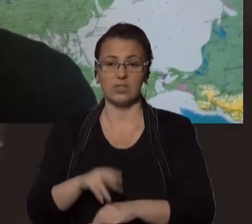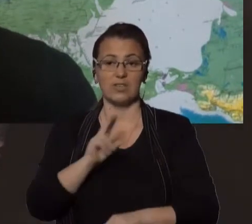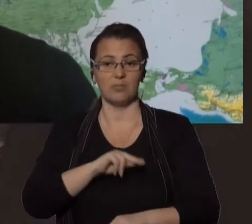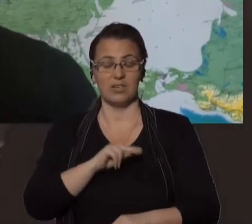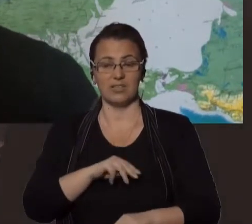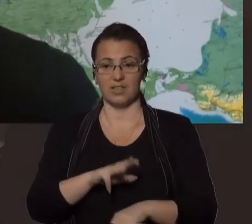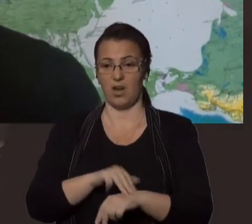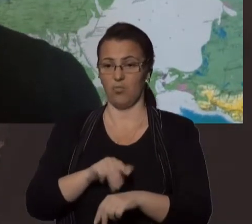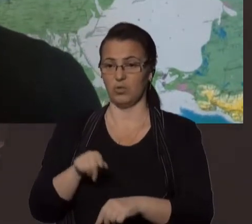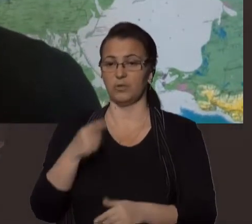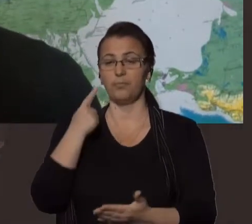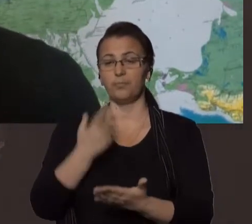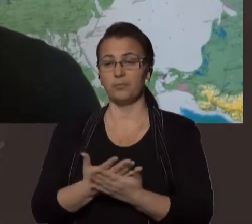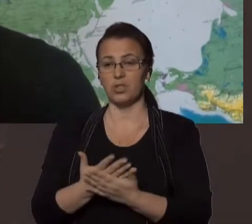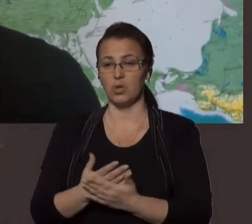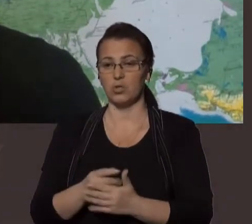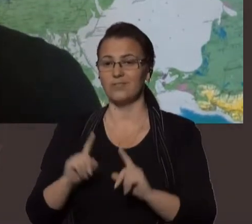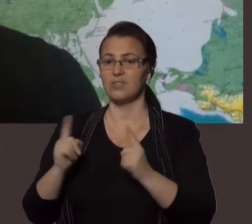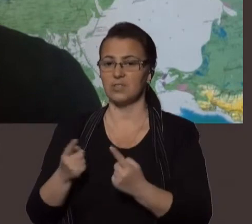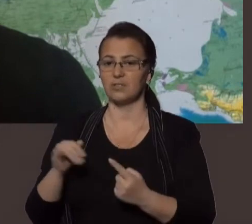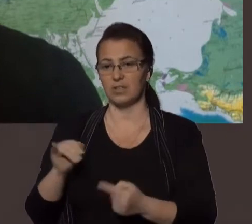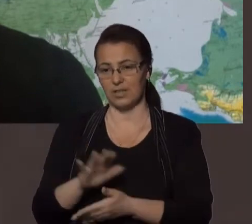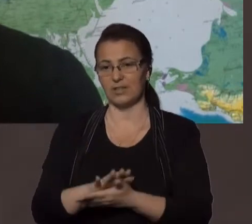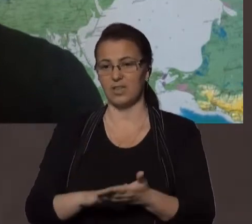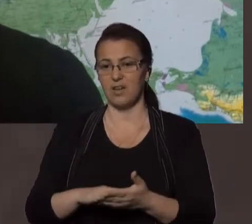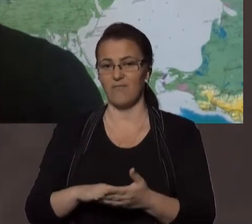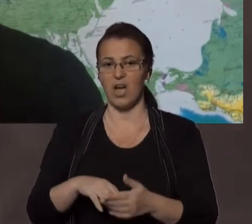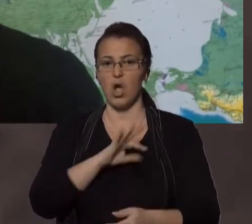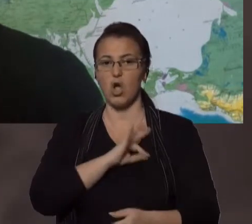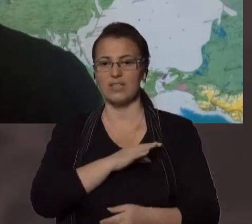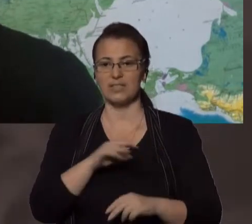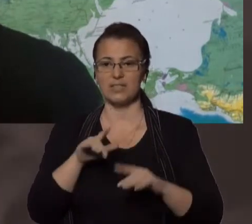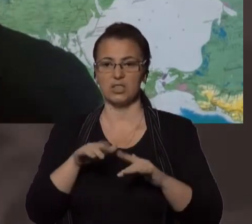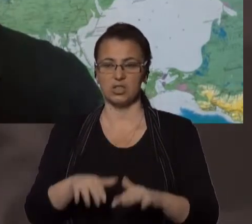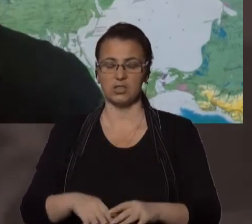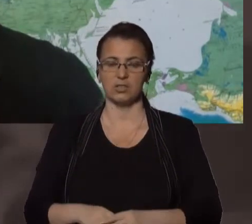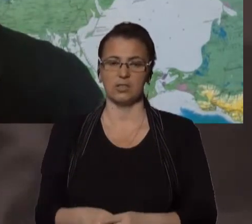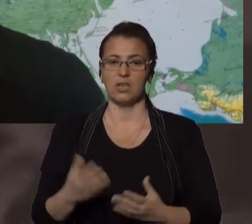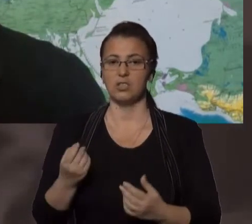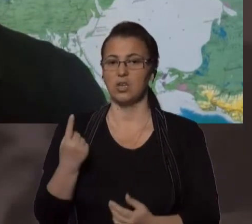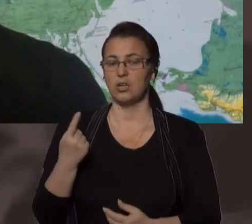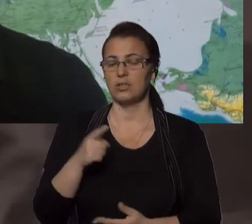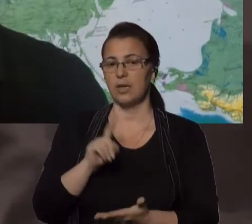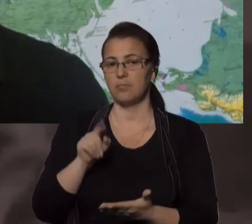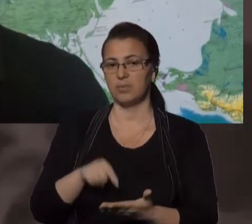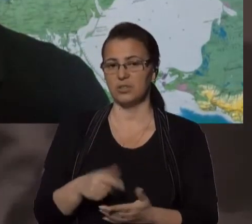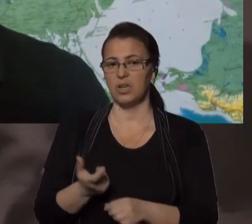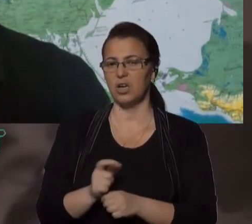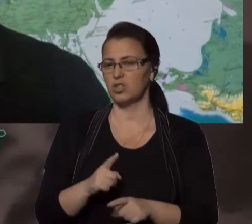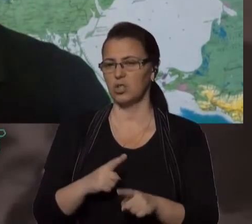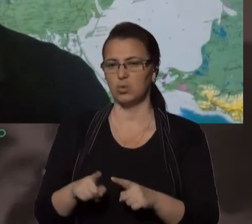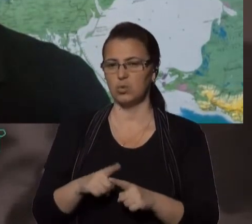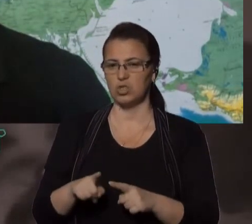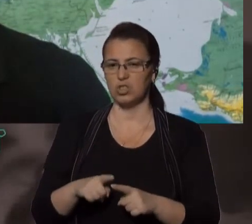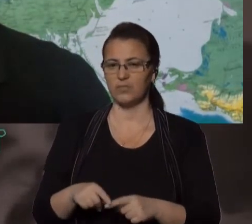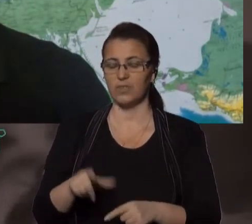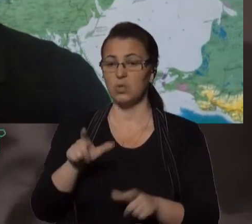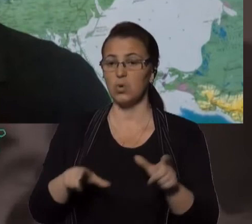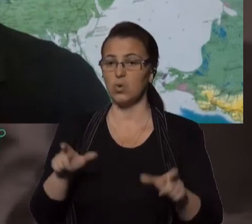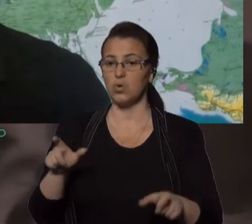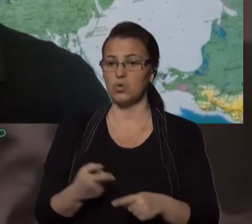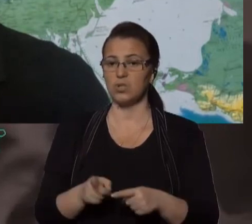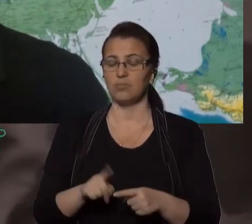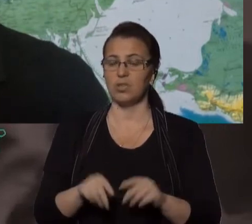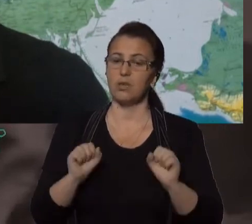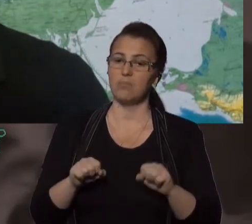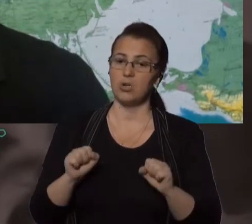підозрюваного, затриманого, і тривають свічі дії. Пане Євгене, і ще одне питання. Дуже швидко людям, які,